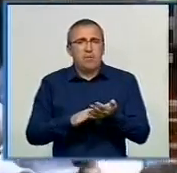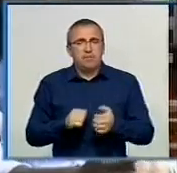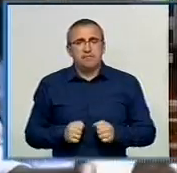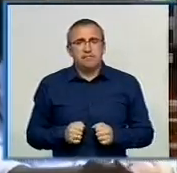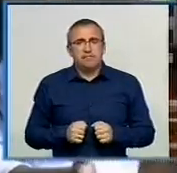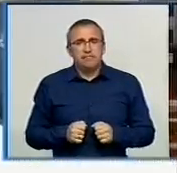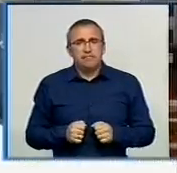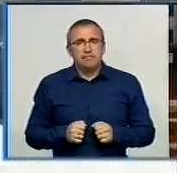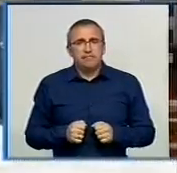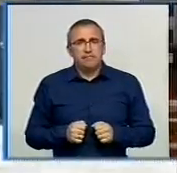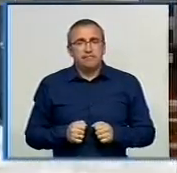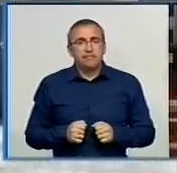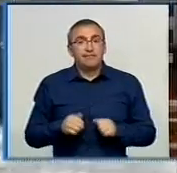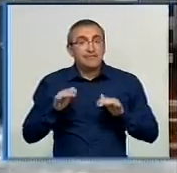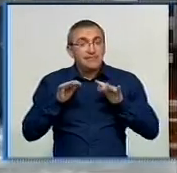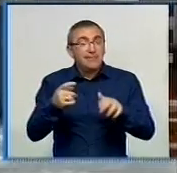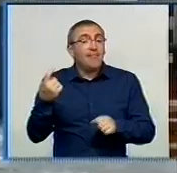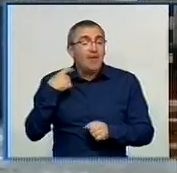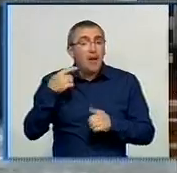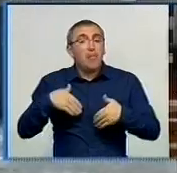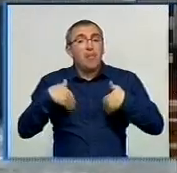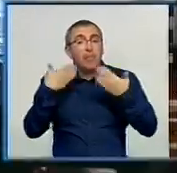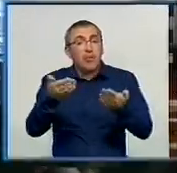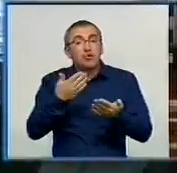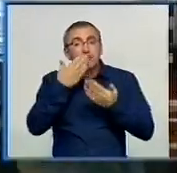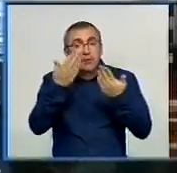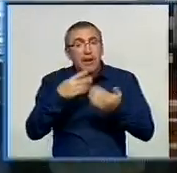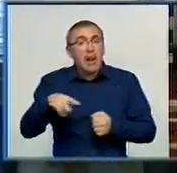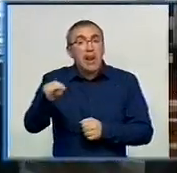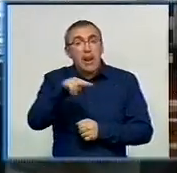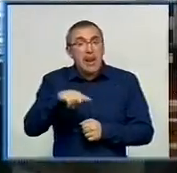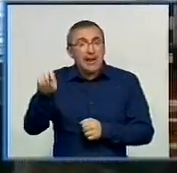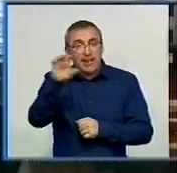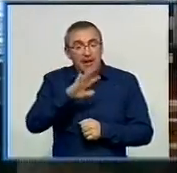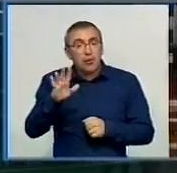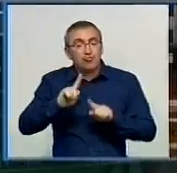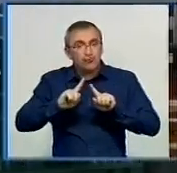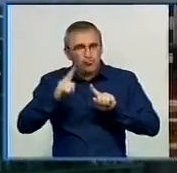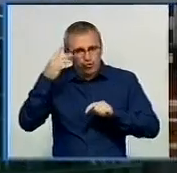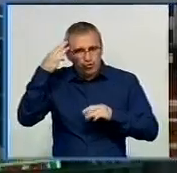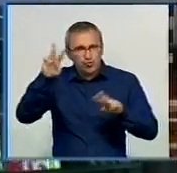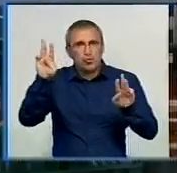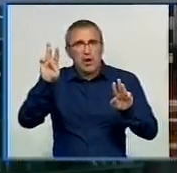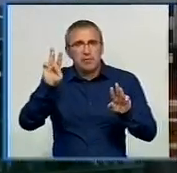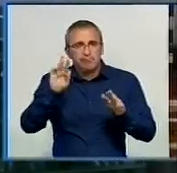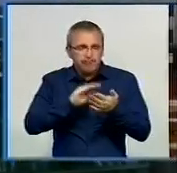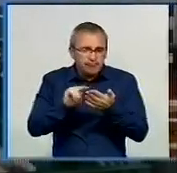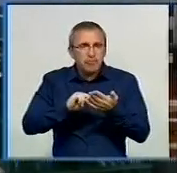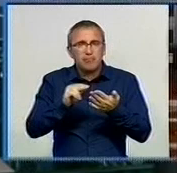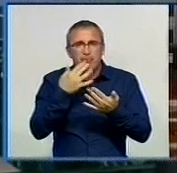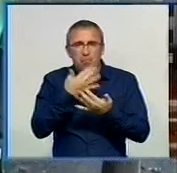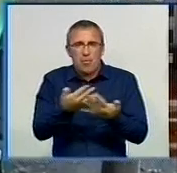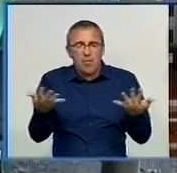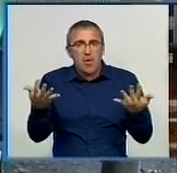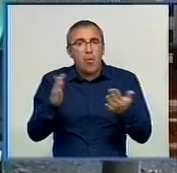В рамках заходу кіровоградцям пропонували читати європейську літературу та сучасні журнали кількома мовами. Будь-хто міг в рамках